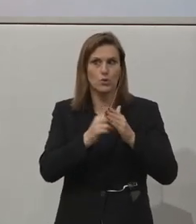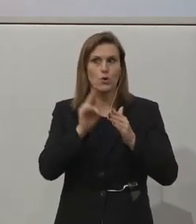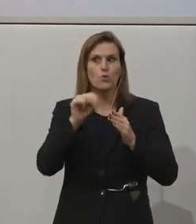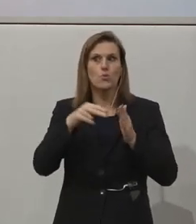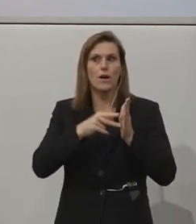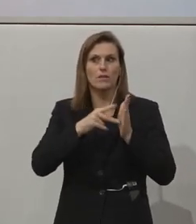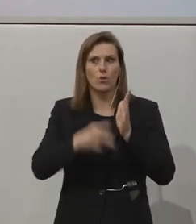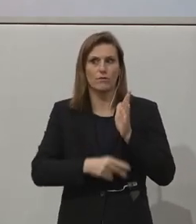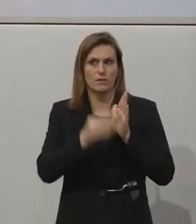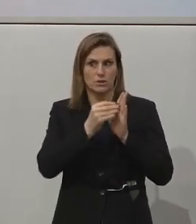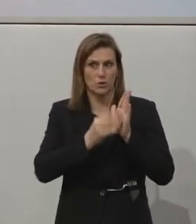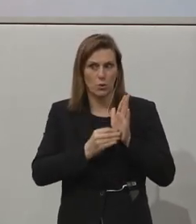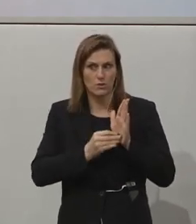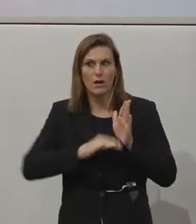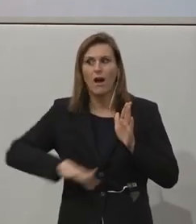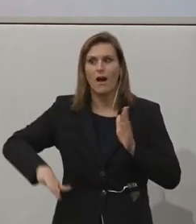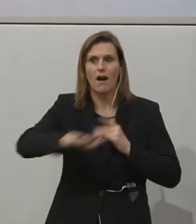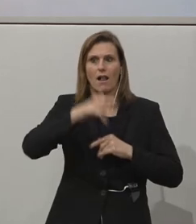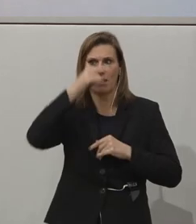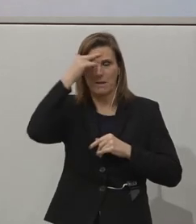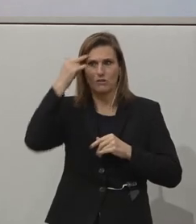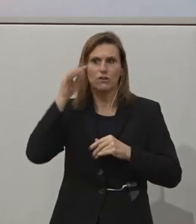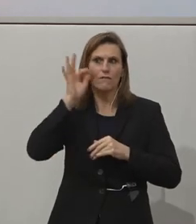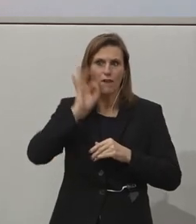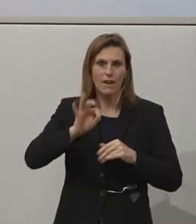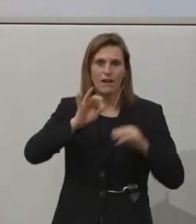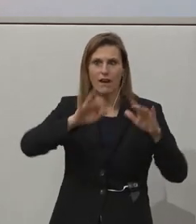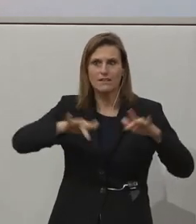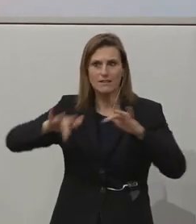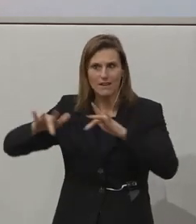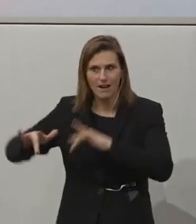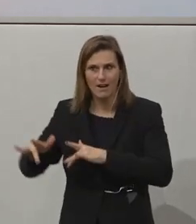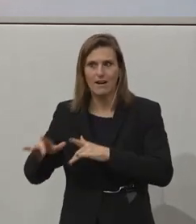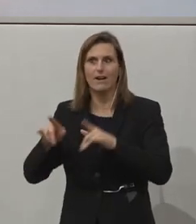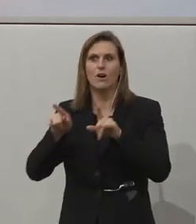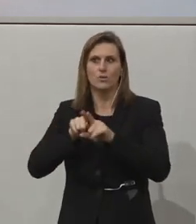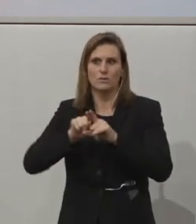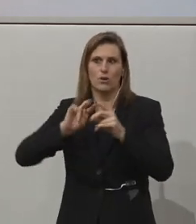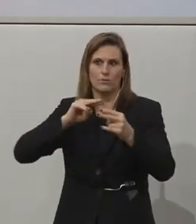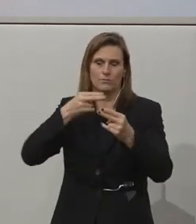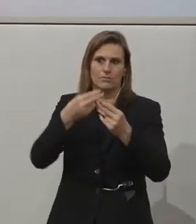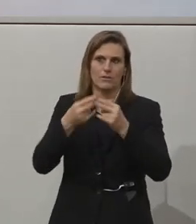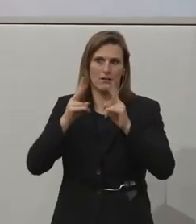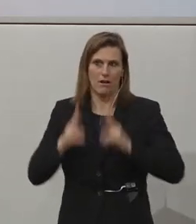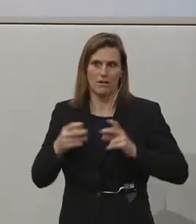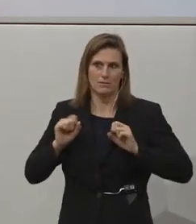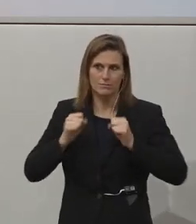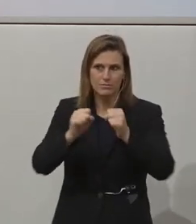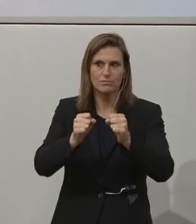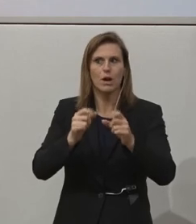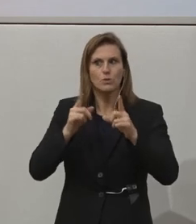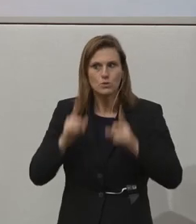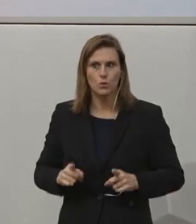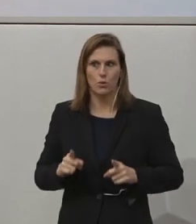sagt uns, dass alle Menschen ihre Fähigkeiten haben und diese auch einsetzen können und sollen.